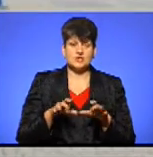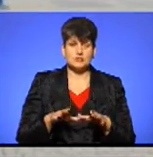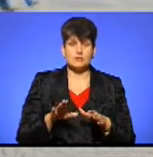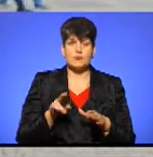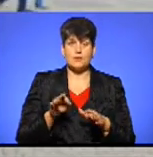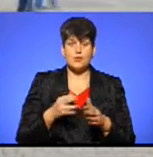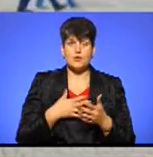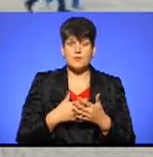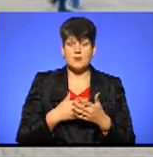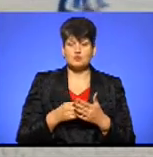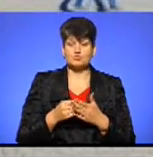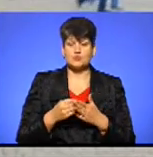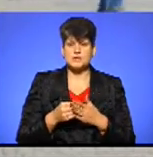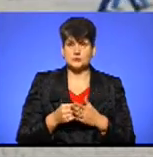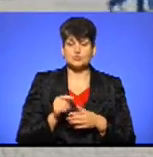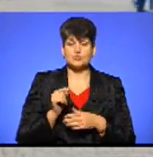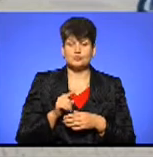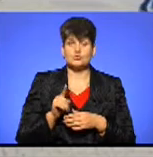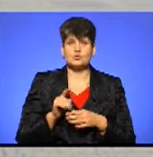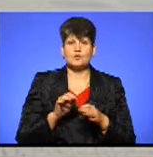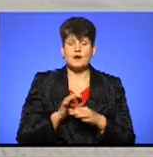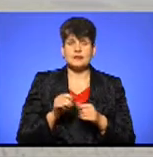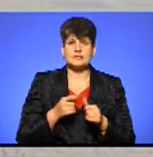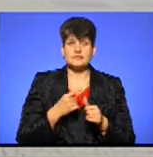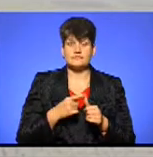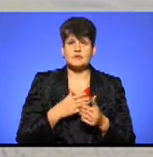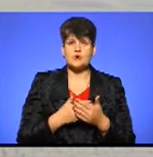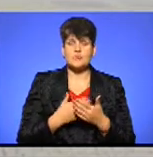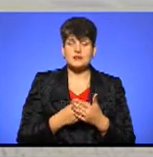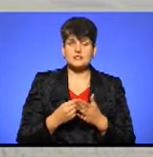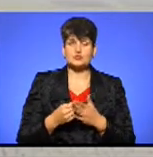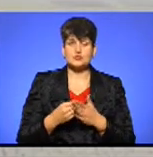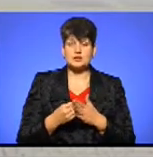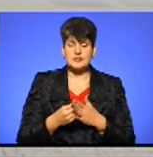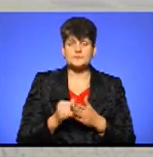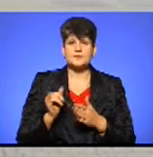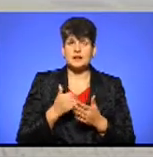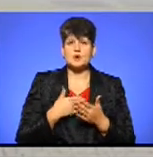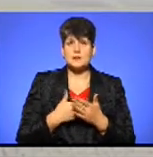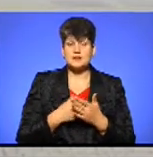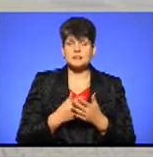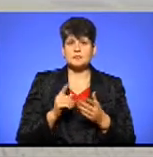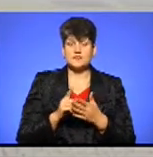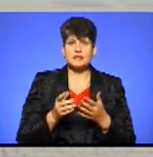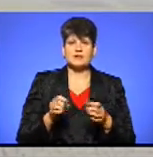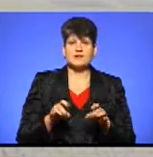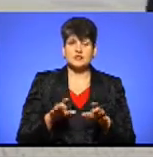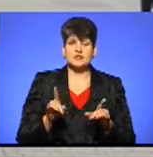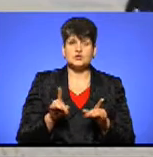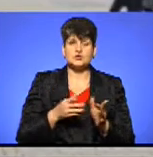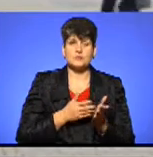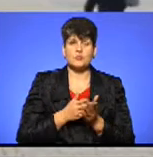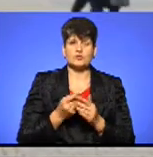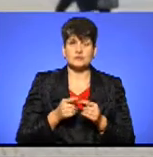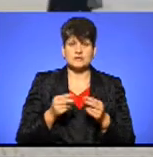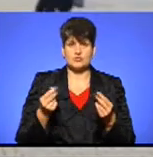бюджету, тому що проєкт так і називається – громадський бюджет. І громадськість повинна вирішувати, на що спрямовувати дані кошти.